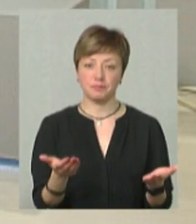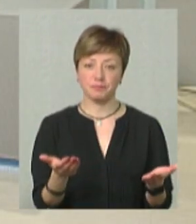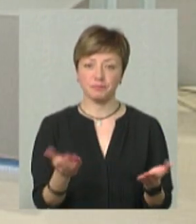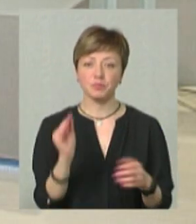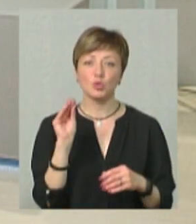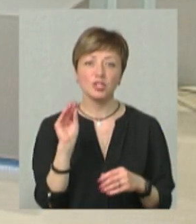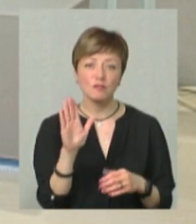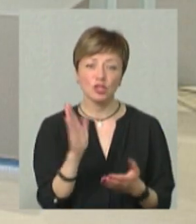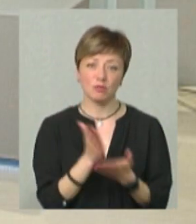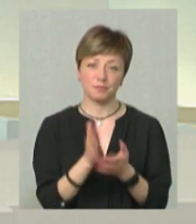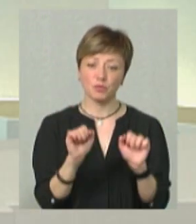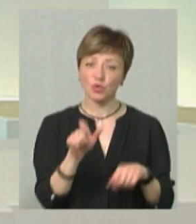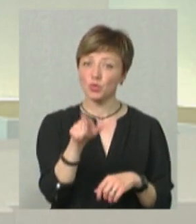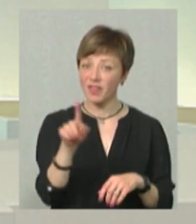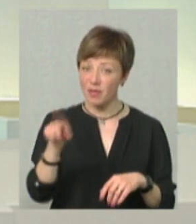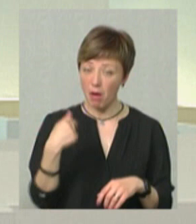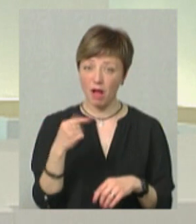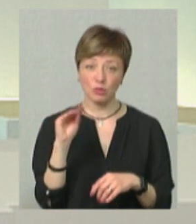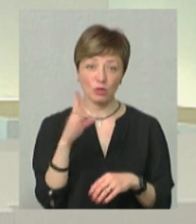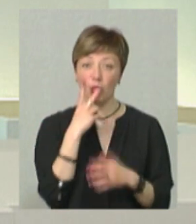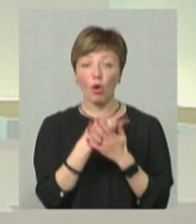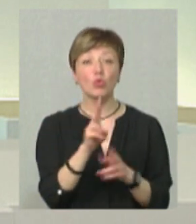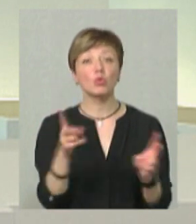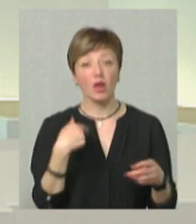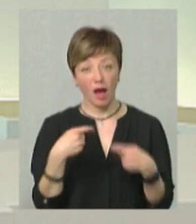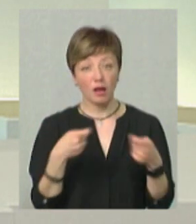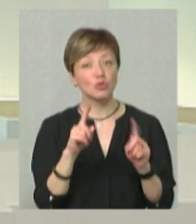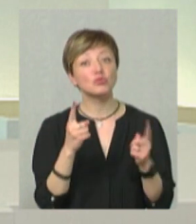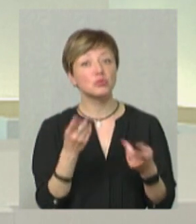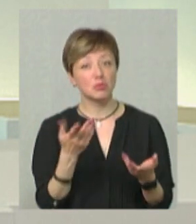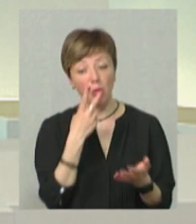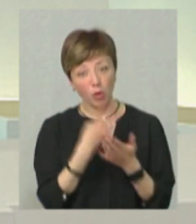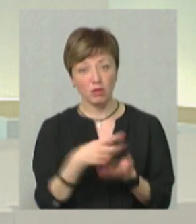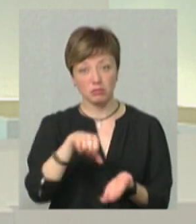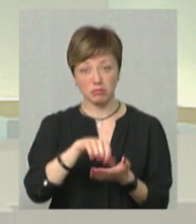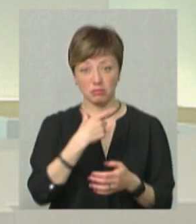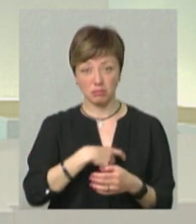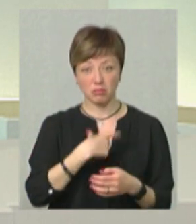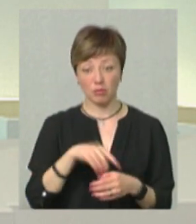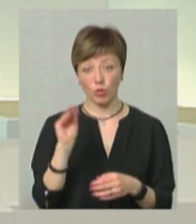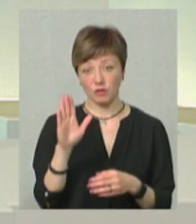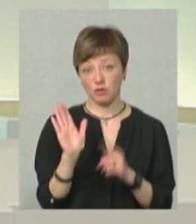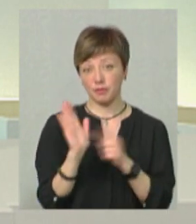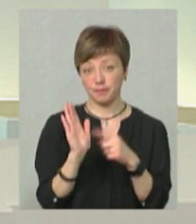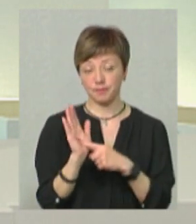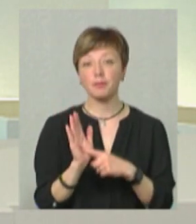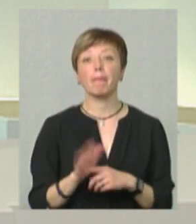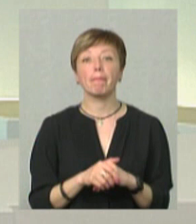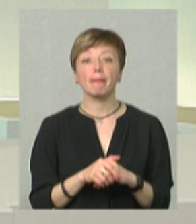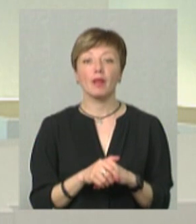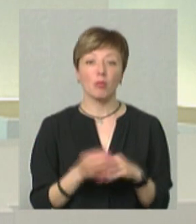посвідчення. Можуть люди вимагати таке посвідчення, питати, ви хто? Я ріелтор, чому ви ріелтор? Представте, хто ви такий? Показати, продемонструвати.